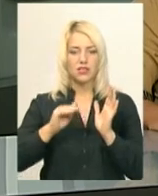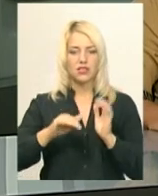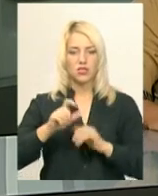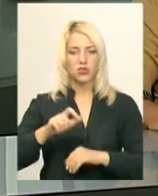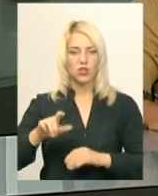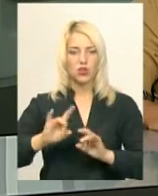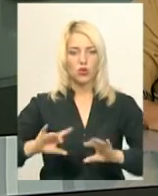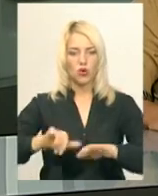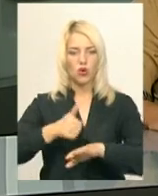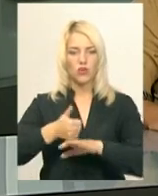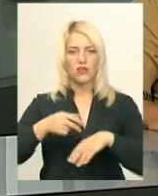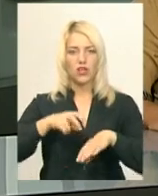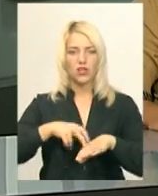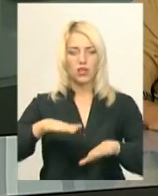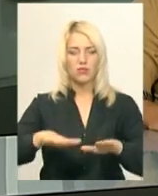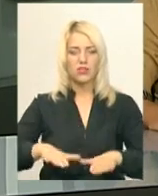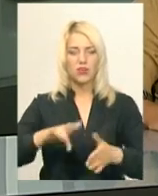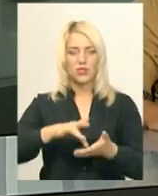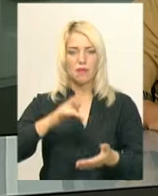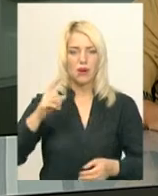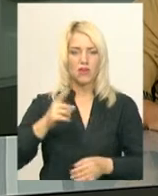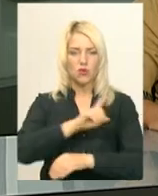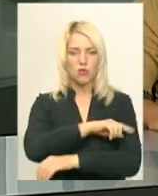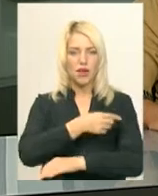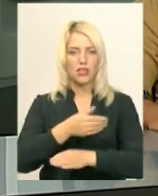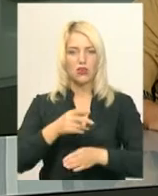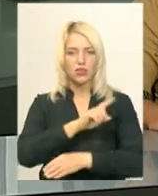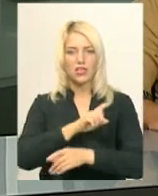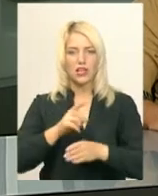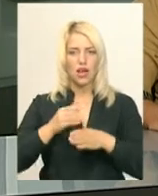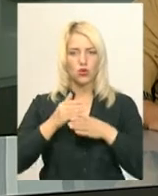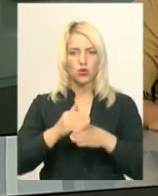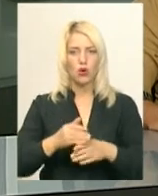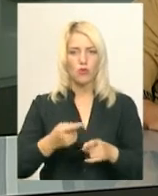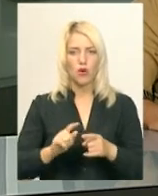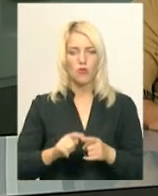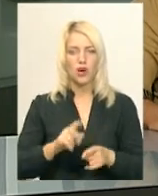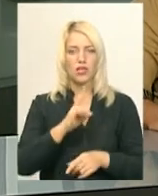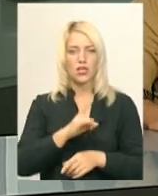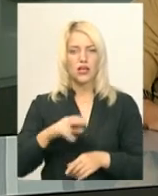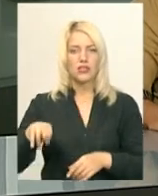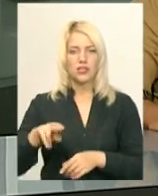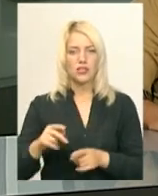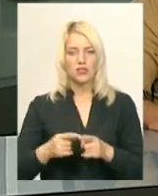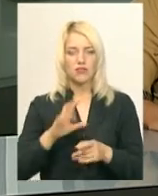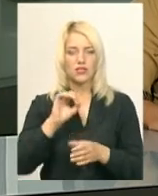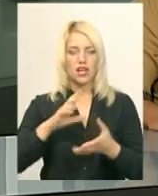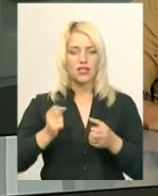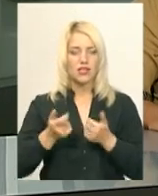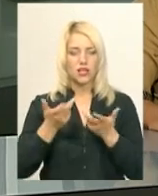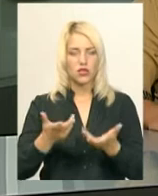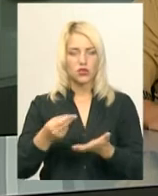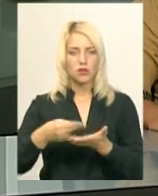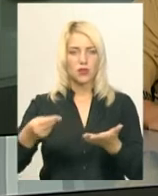розповіла головний лікар місцевого центру первинної медико-санітарної допомоги Наталія Фінегєєва. За кількістю підписаних